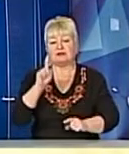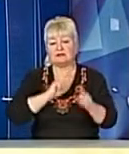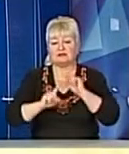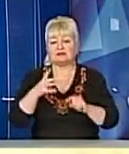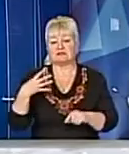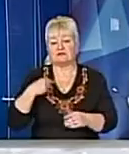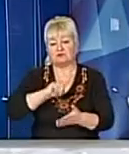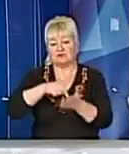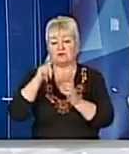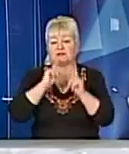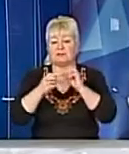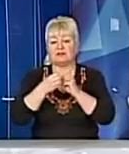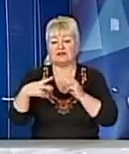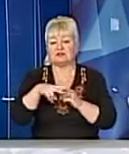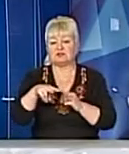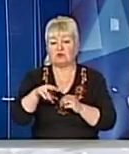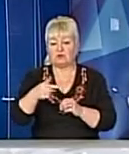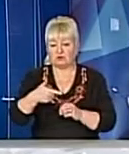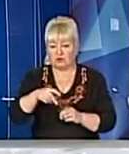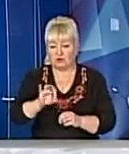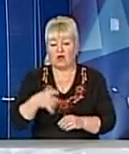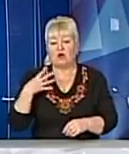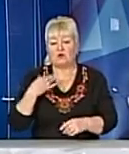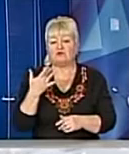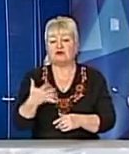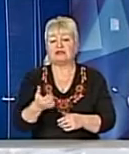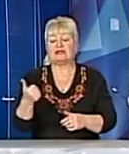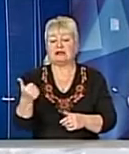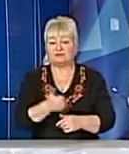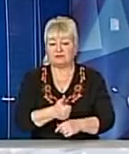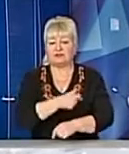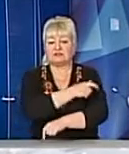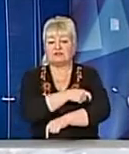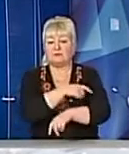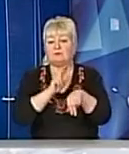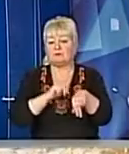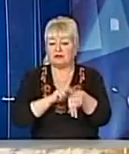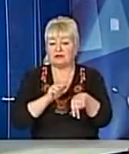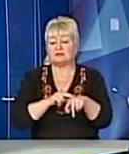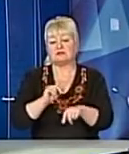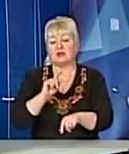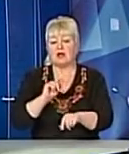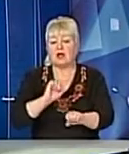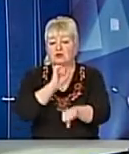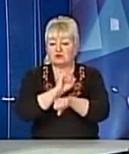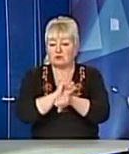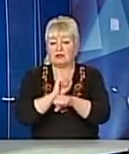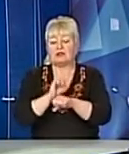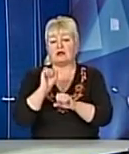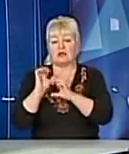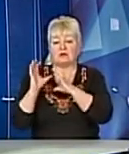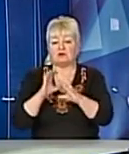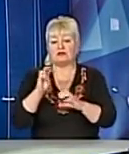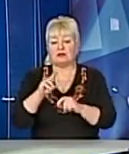лютого Нагадаю, у Львові вже кілька тижнів патрульна поліція зупиняє автобуси АТП номер 1 та відправляє їх у парк без